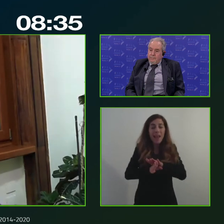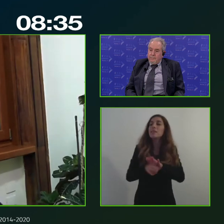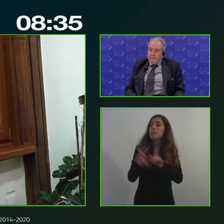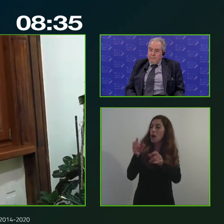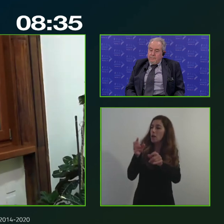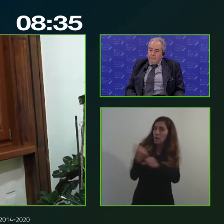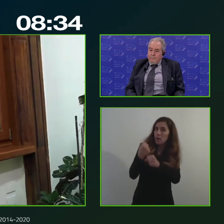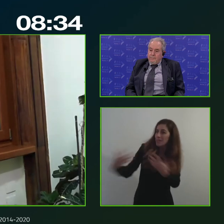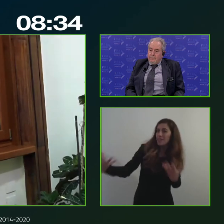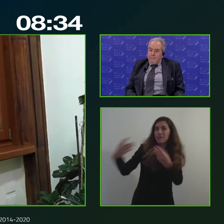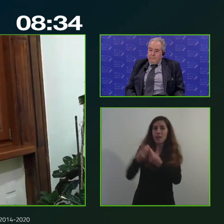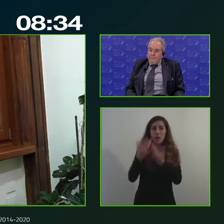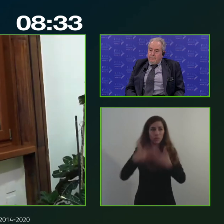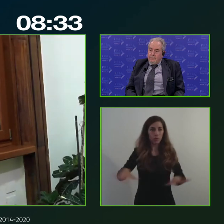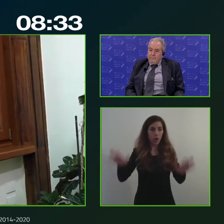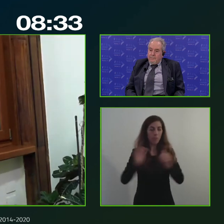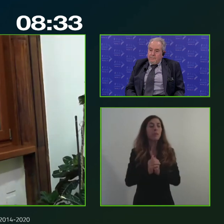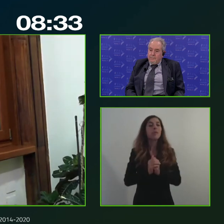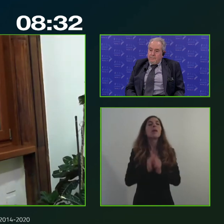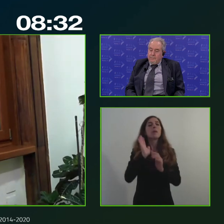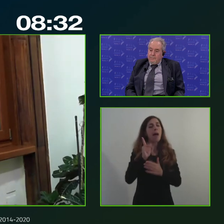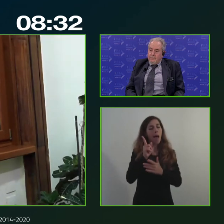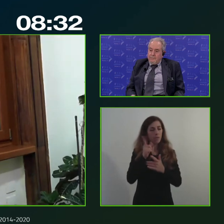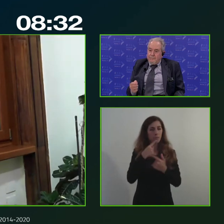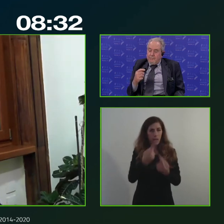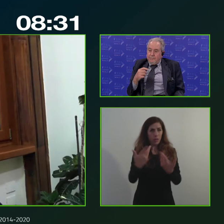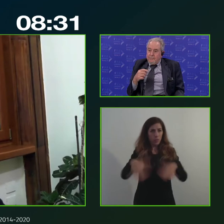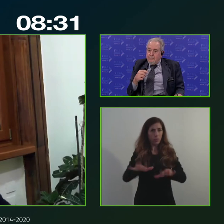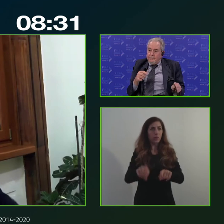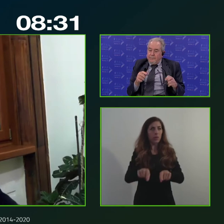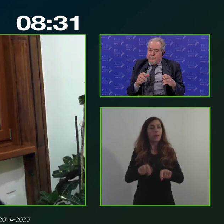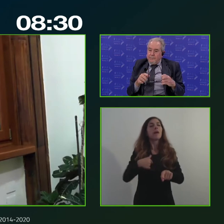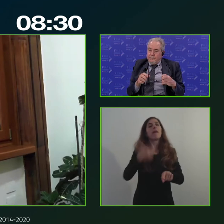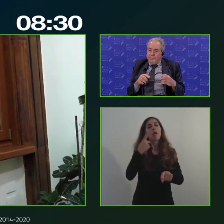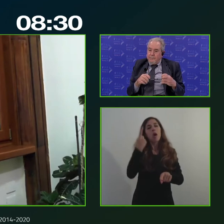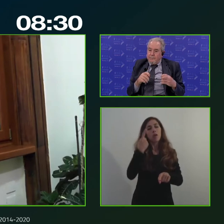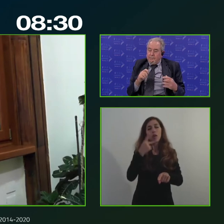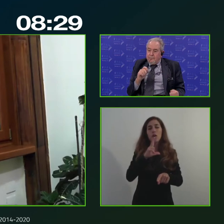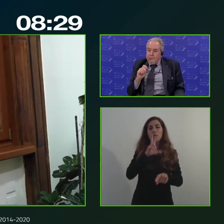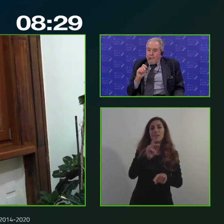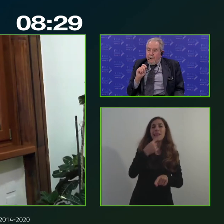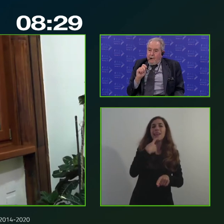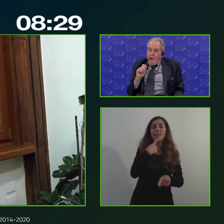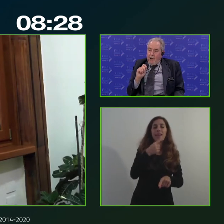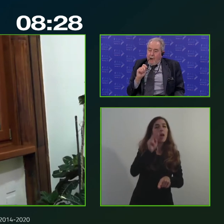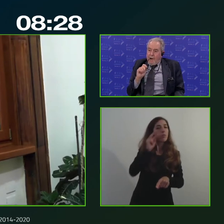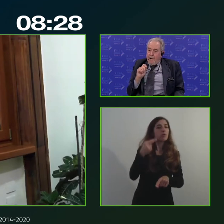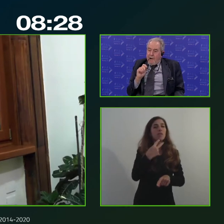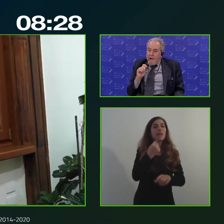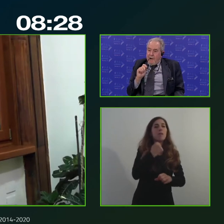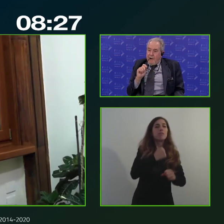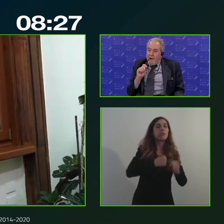metto nella parte ovviamente di chi ovviamente poi appunto di vista burocratico deve gestire queste